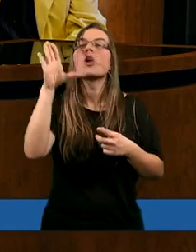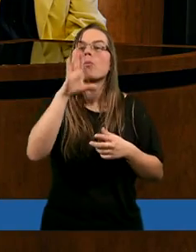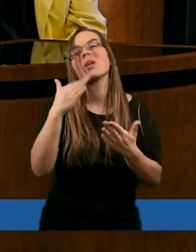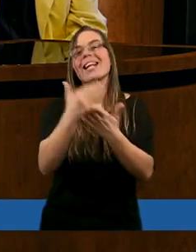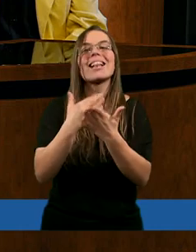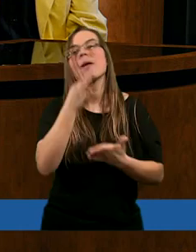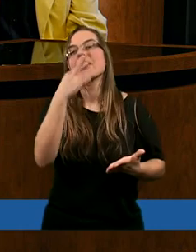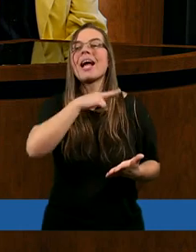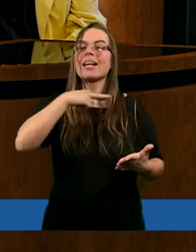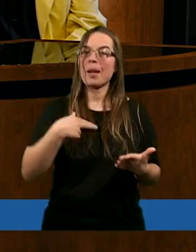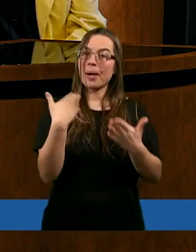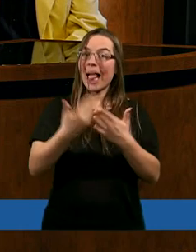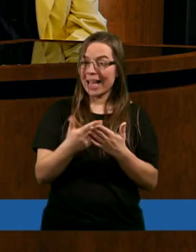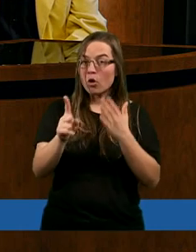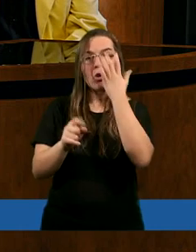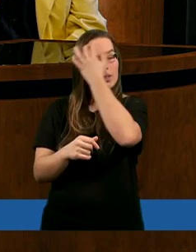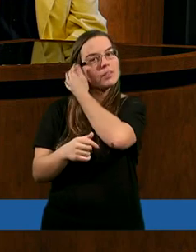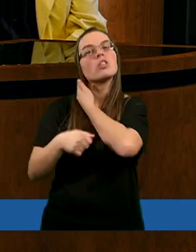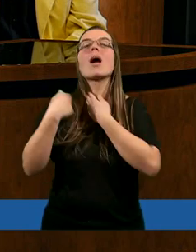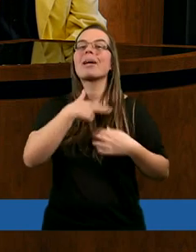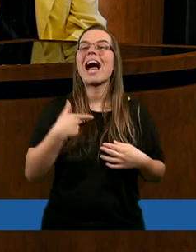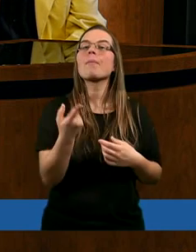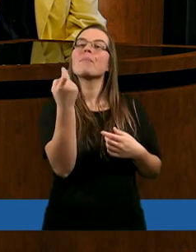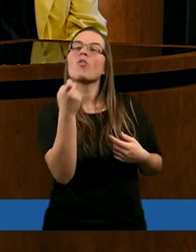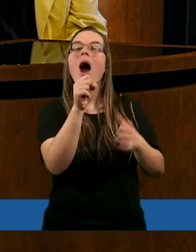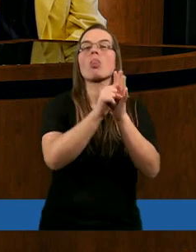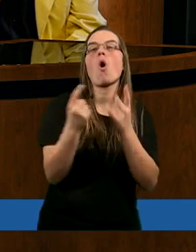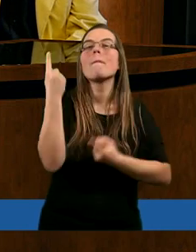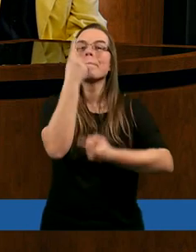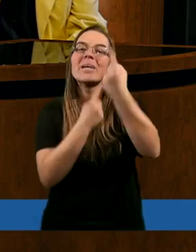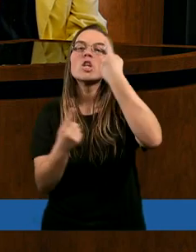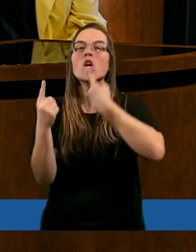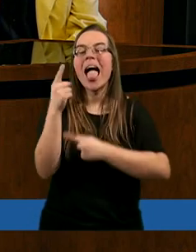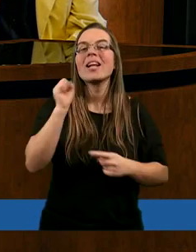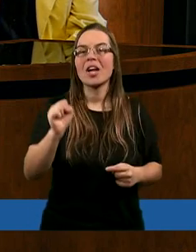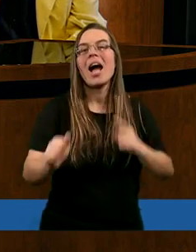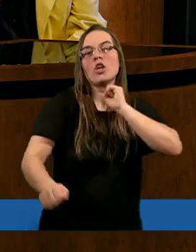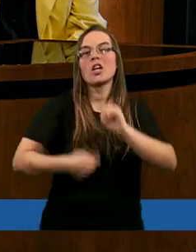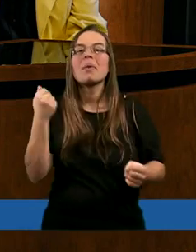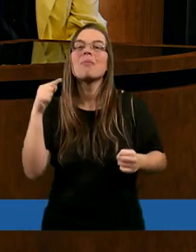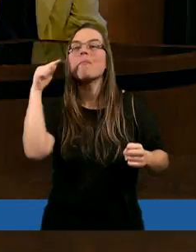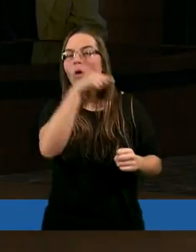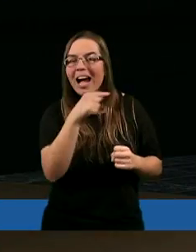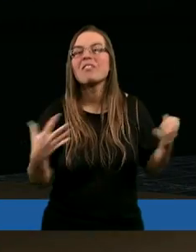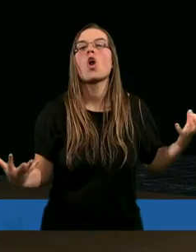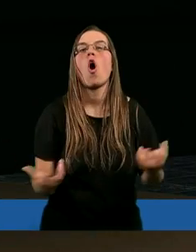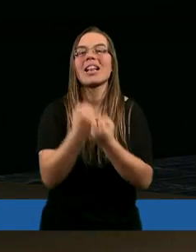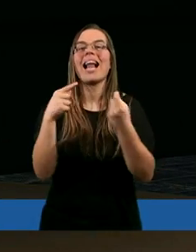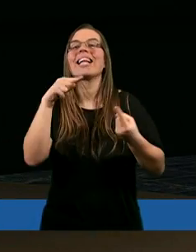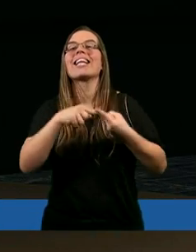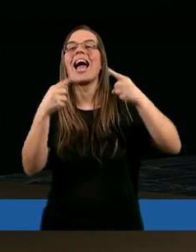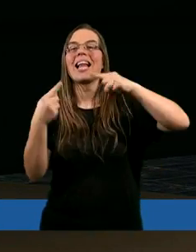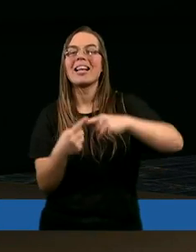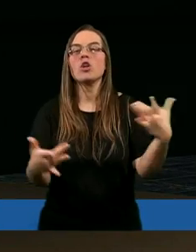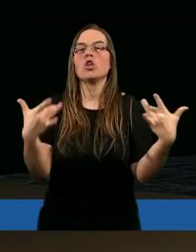pytania nam dlatego, żeby nas przywołać do myślenia, żebyśmy potrafili odnaleźć sens życia,